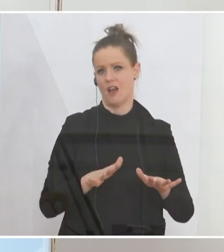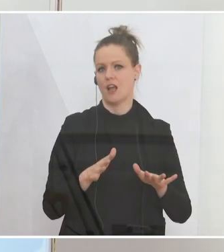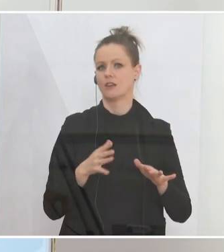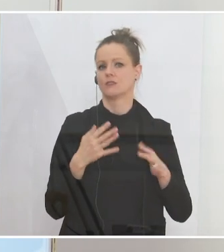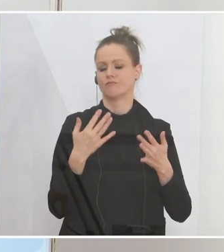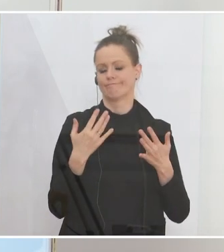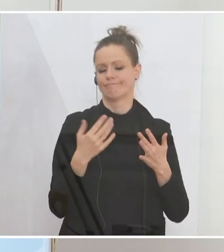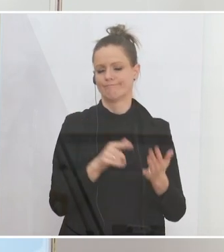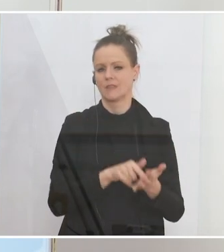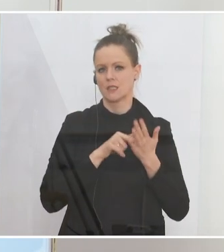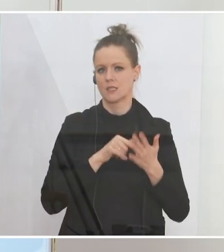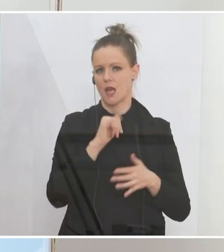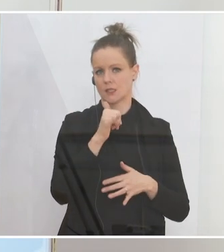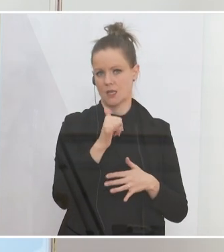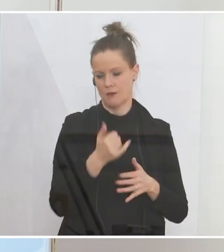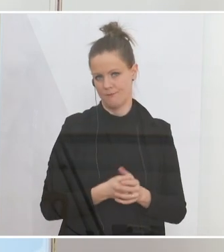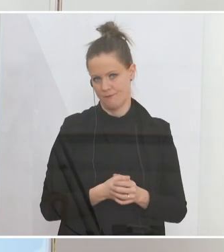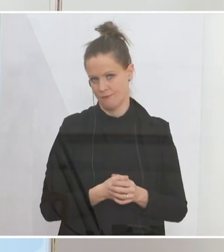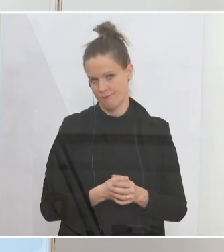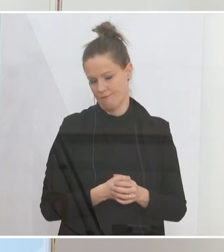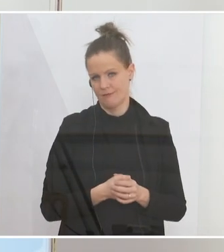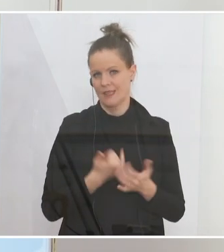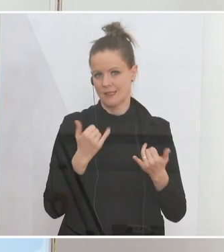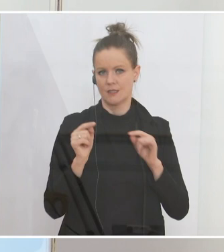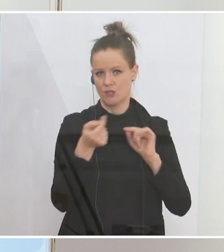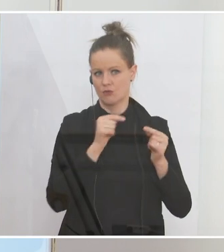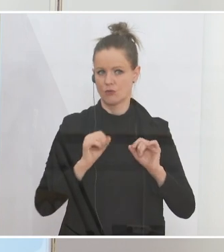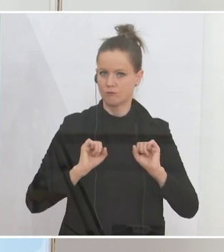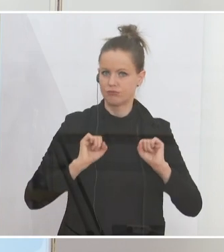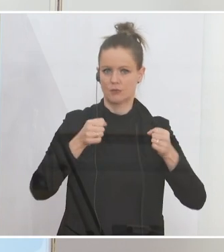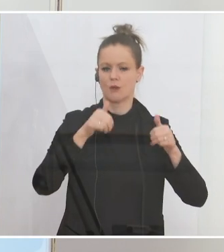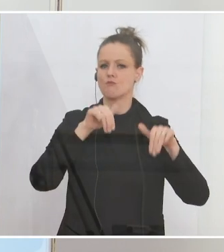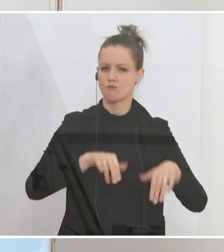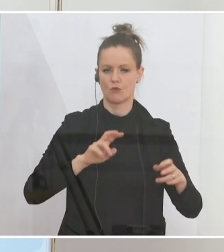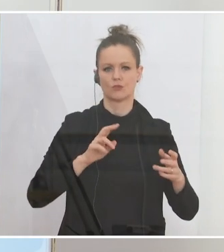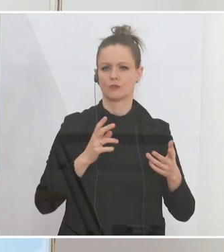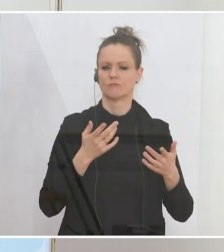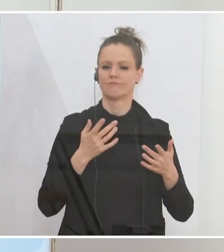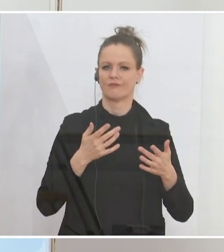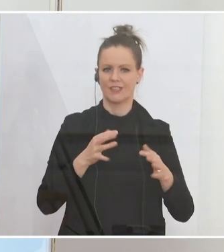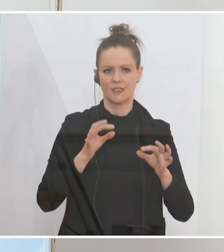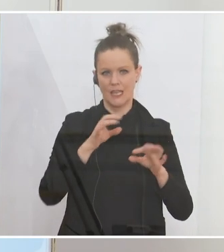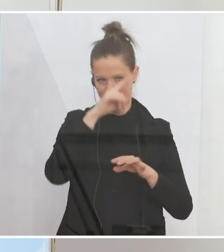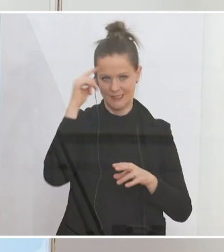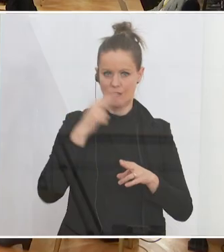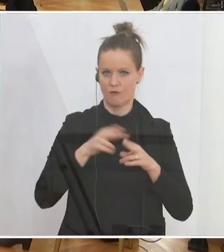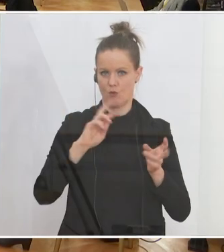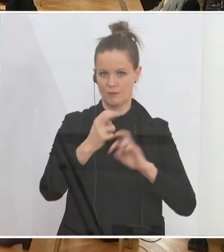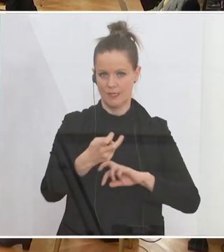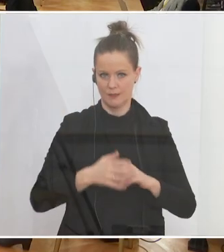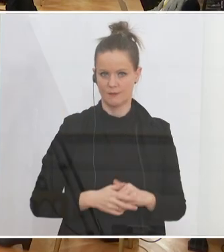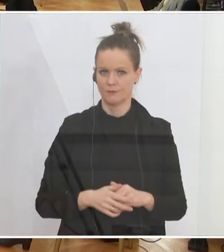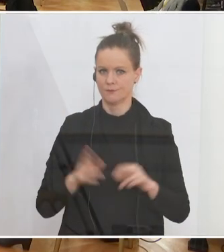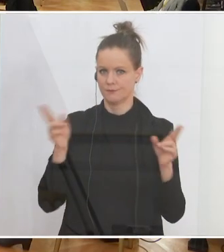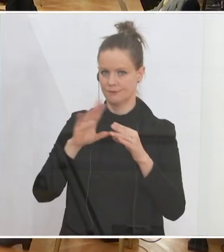zeigt auch, und da ist jetzt Dynamik in dieser Diskussion, dass man das Thema jetzt, glaube ich, gut und im Konsens angehen kann. Und wenn ich da